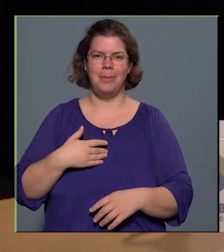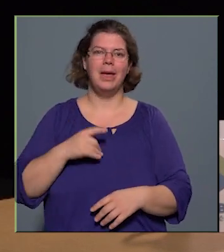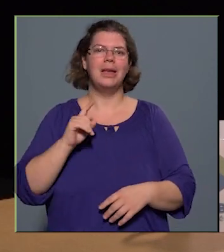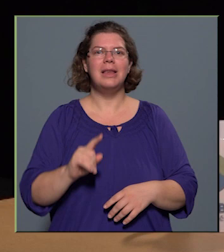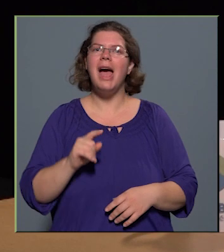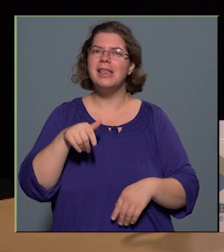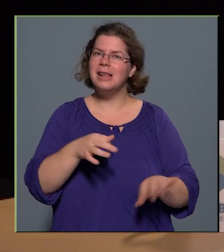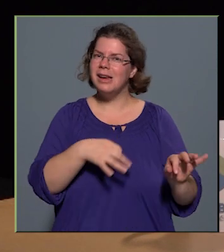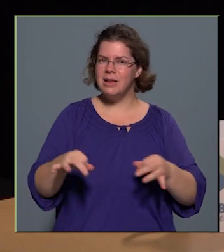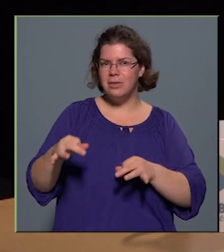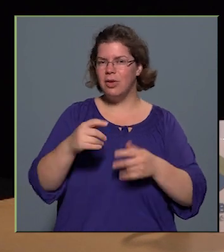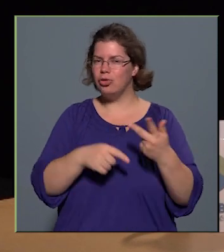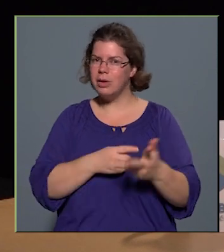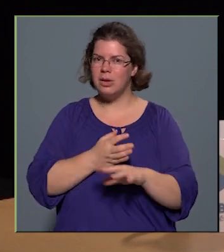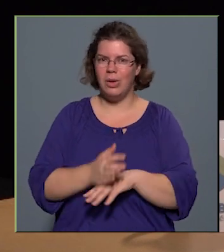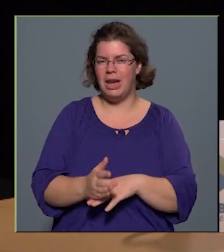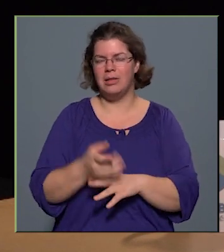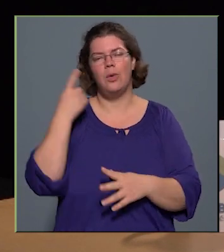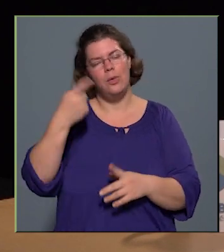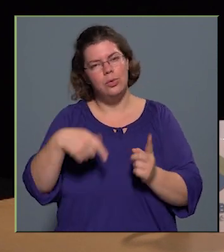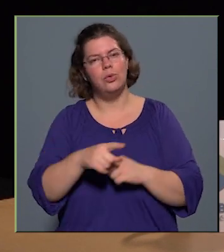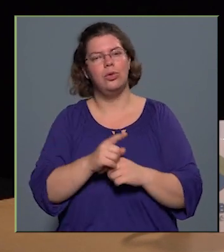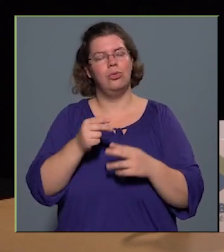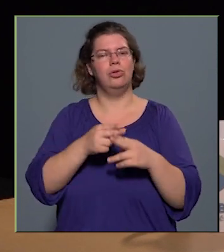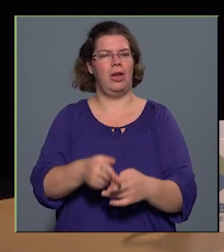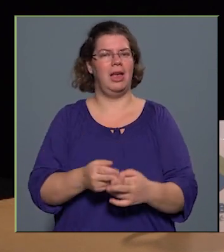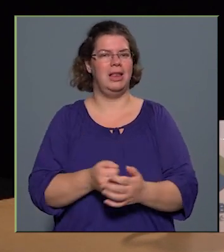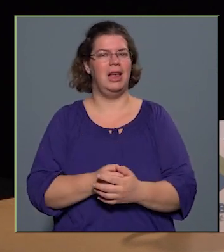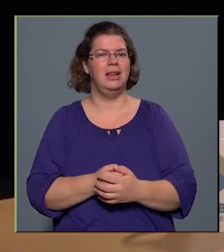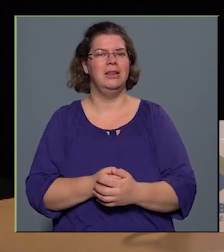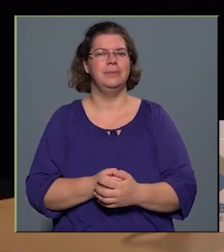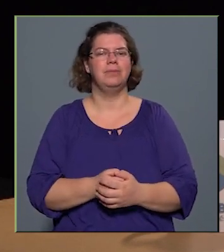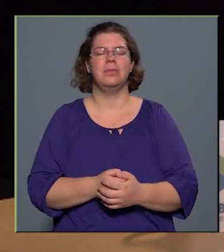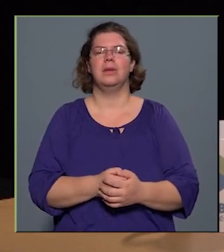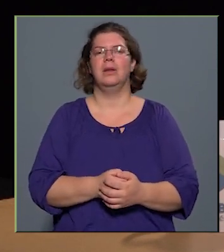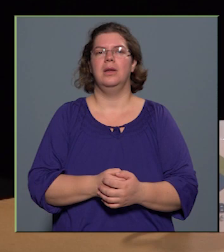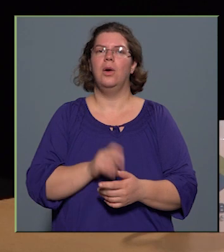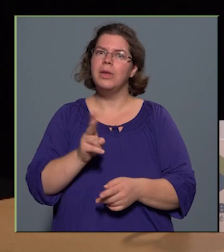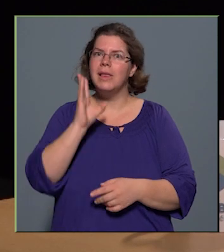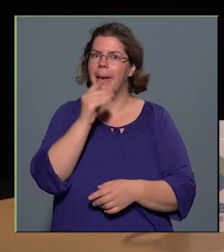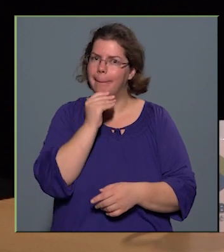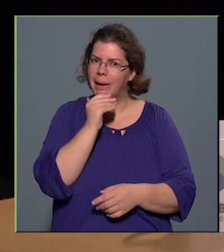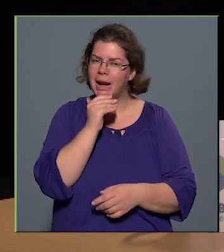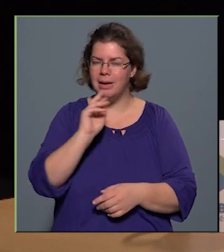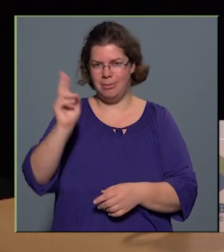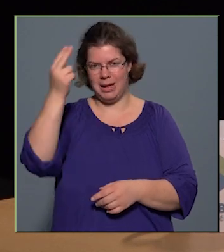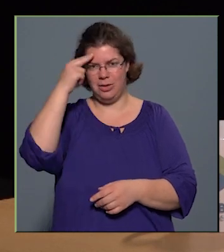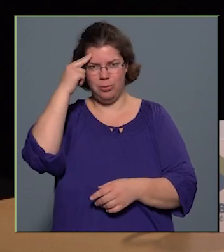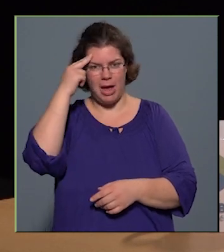sorozatunk keresztül is tudtunk egy picit abban talán segíteni, hogy az emberek megismerjék